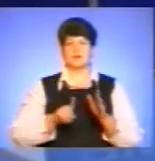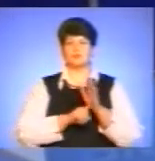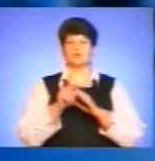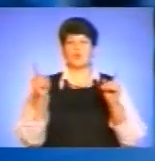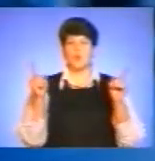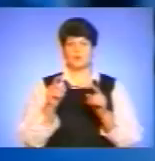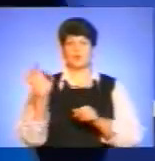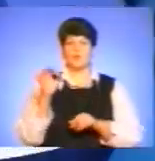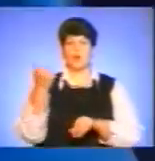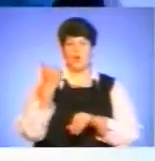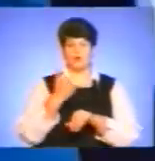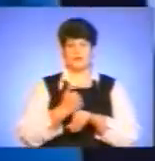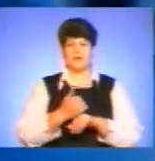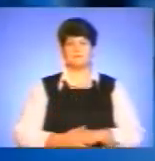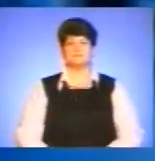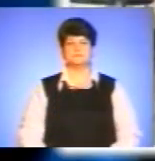головне.